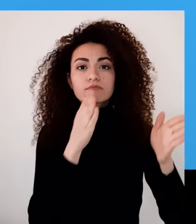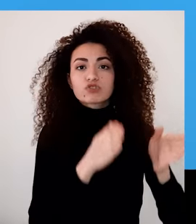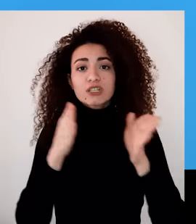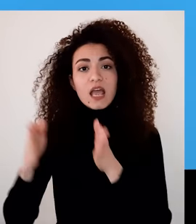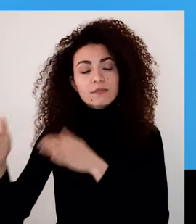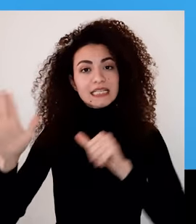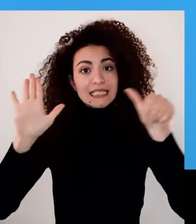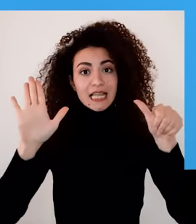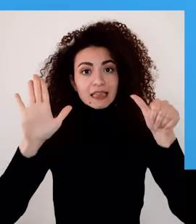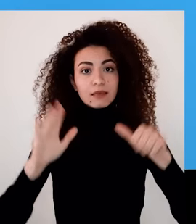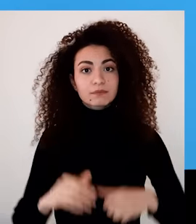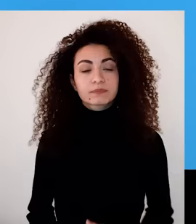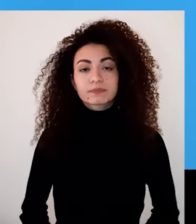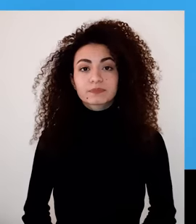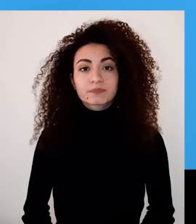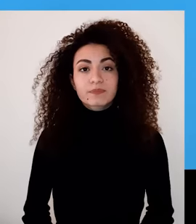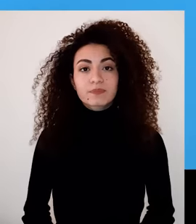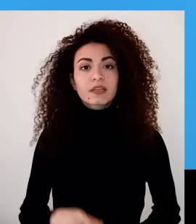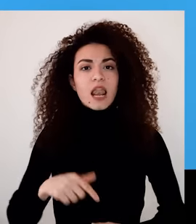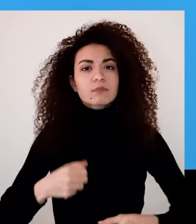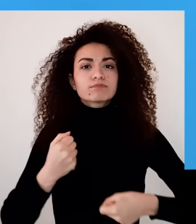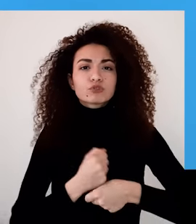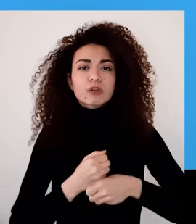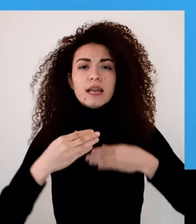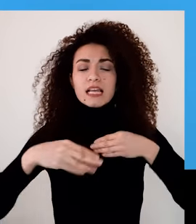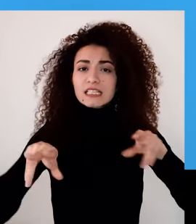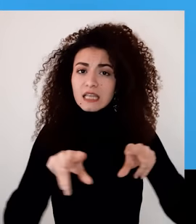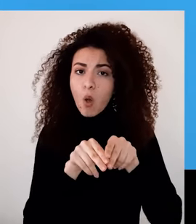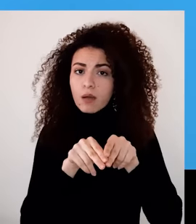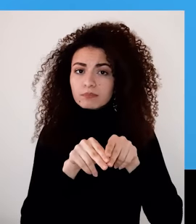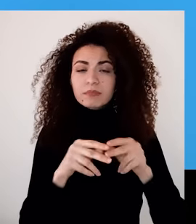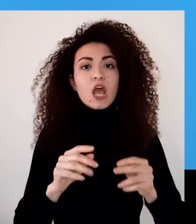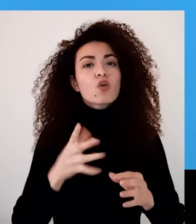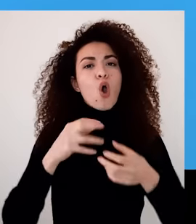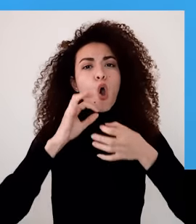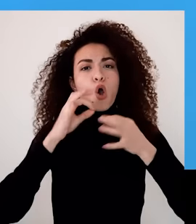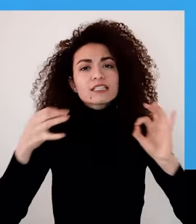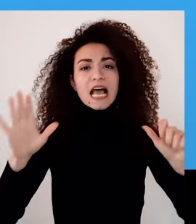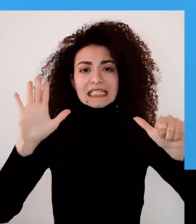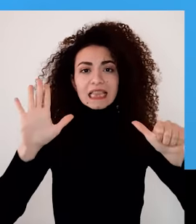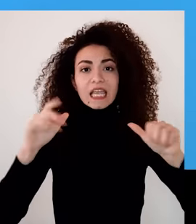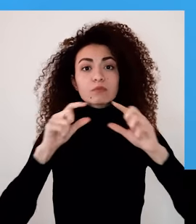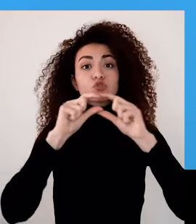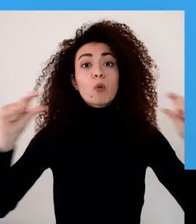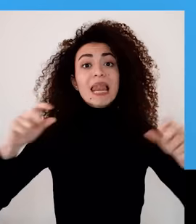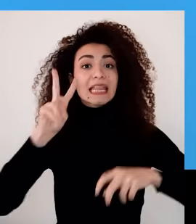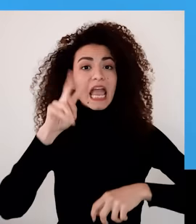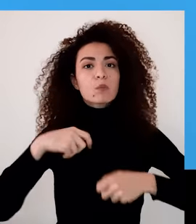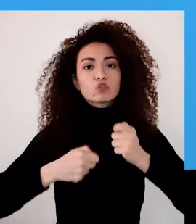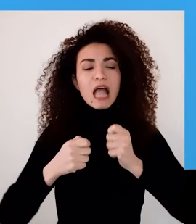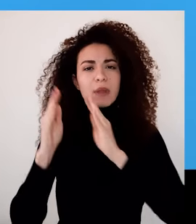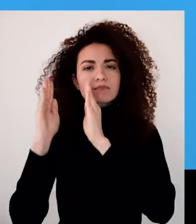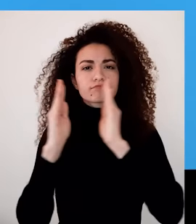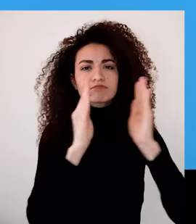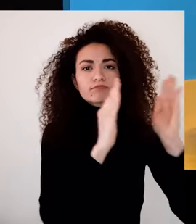المصورة بالستة أجزائن واللي بقدمها أيضا كريس جونستون رح نتعاون بحفظ الأجزاء الستة للقصة من خلال